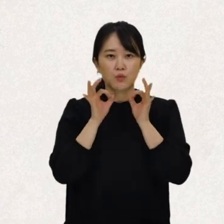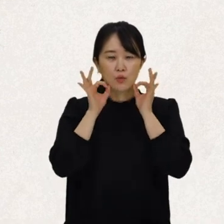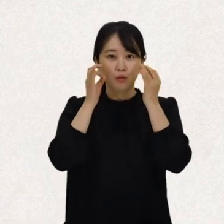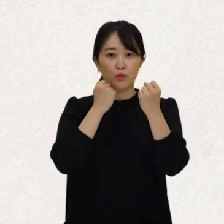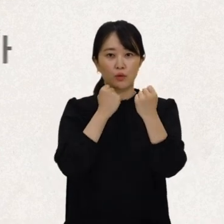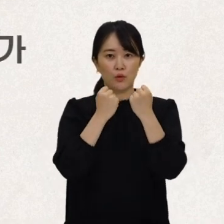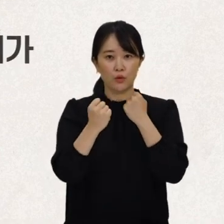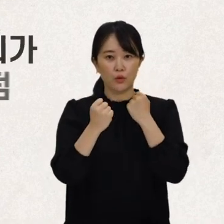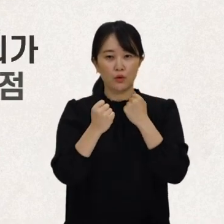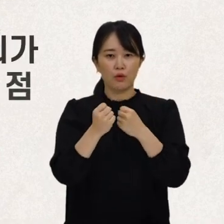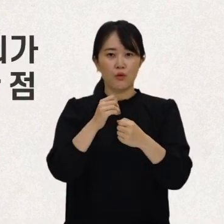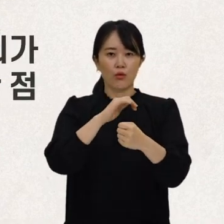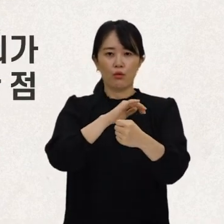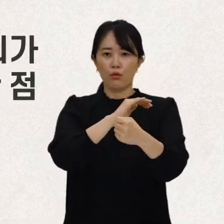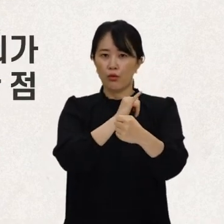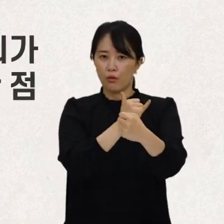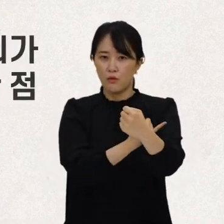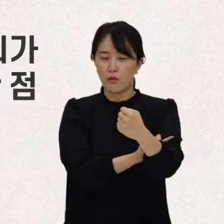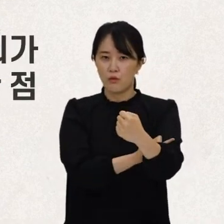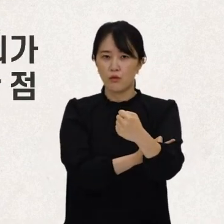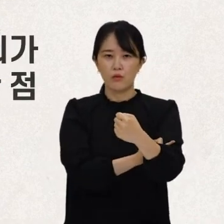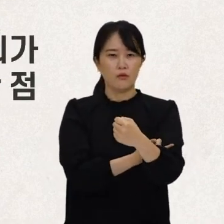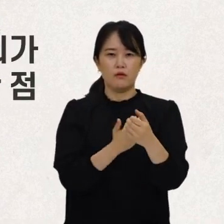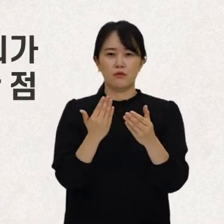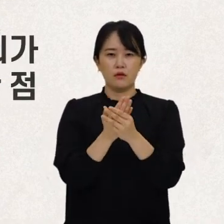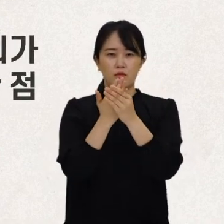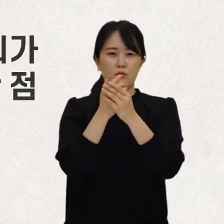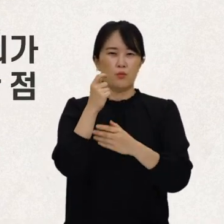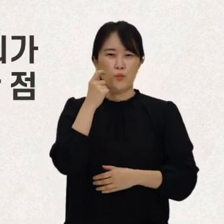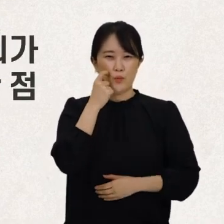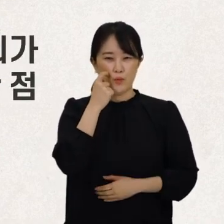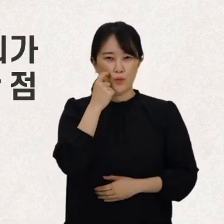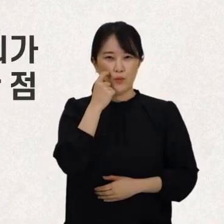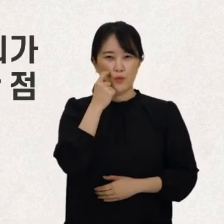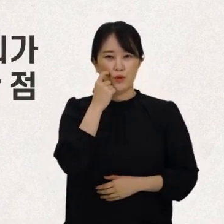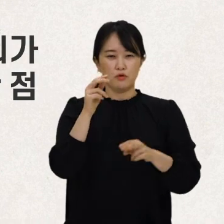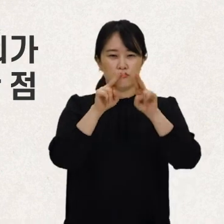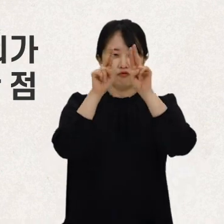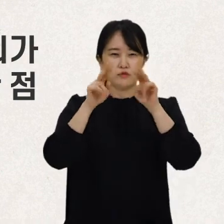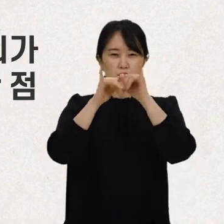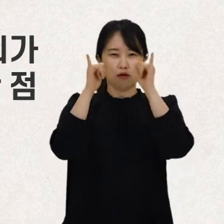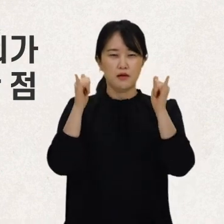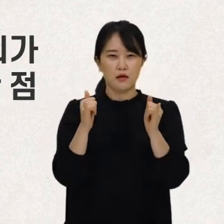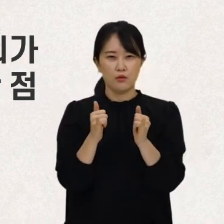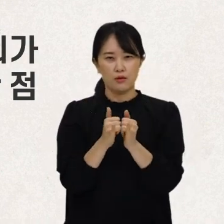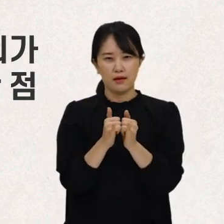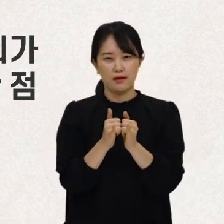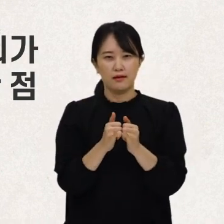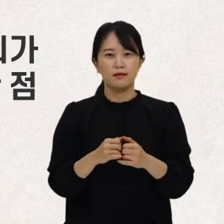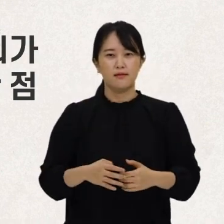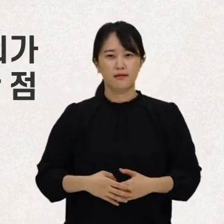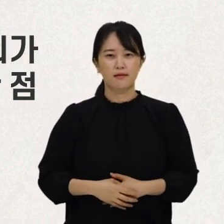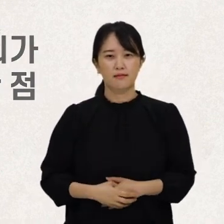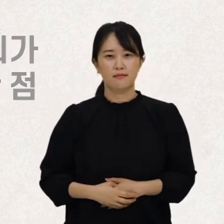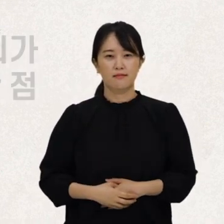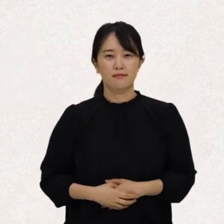장애인의 권리가 그다지 개선되지 못하였다는 점이 국제사회의 공감대로 퍼졌어요.